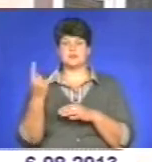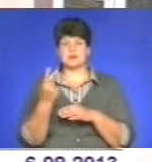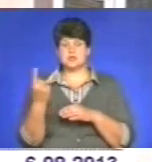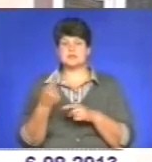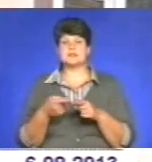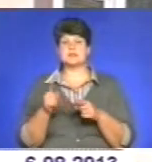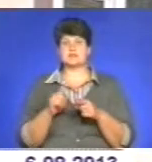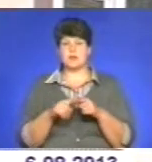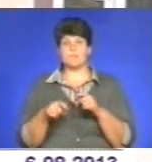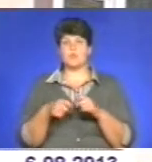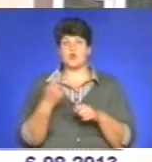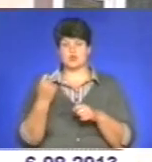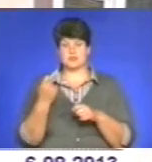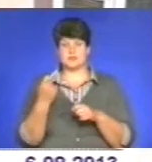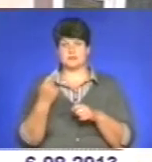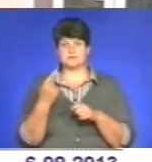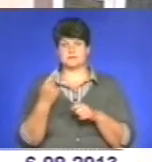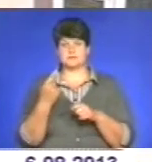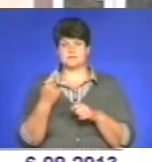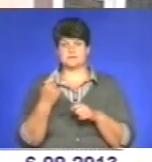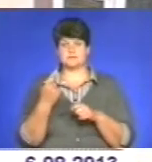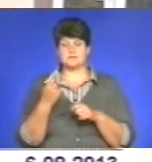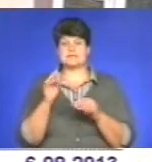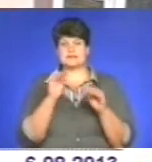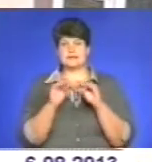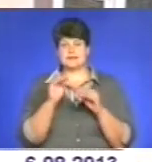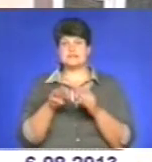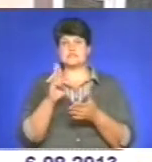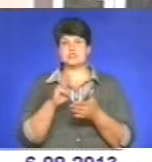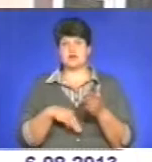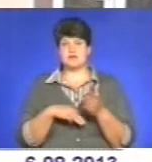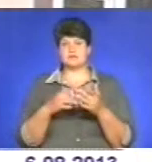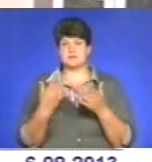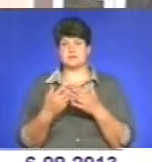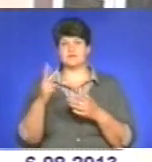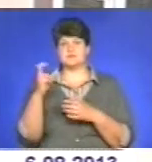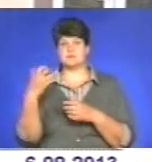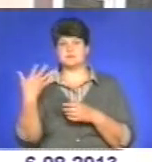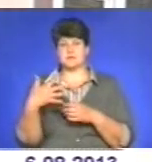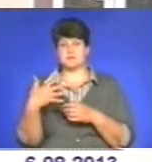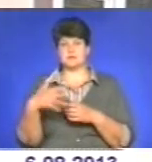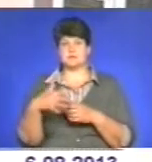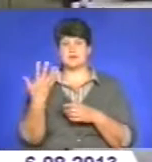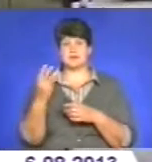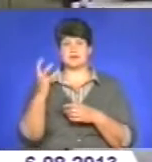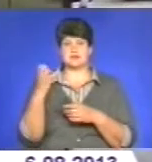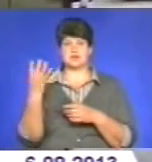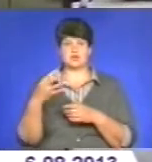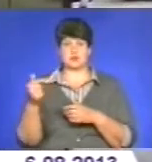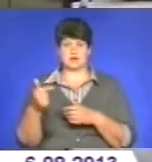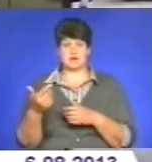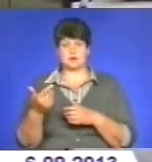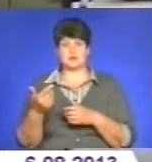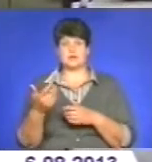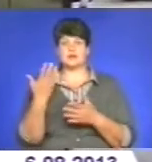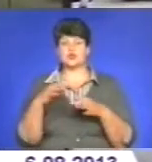на порушника складається штраф в розмірі від 255 до 340 гривень. Тож, якщо